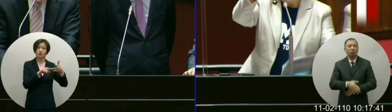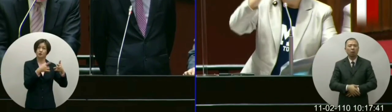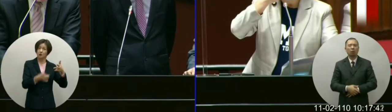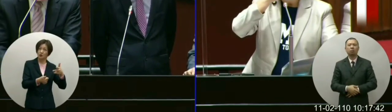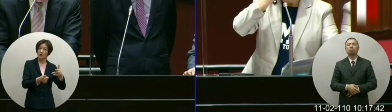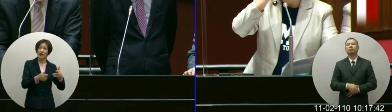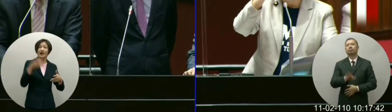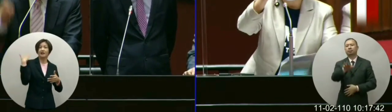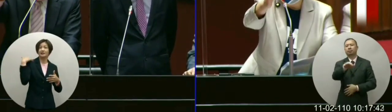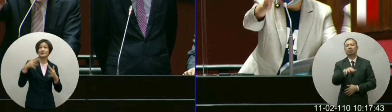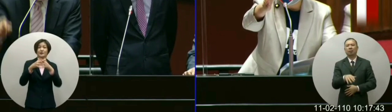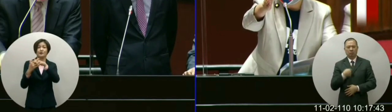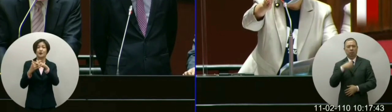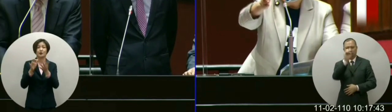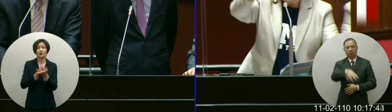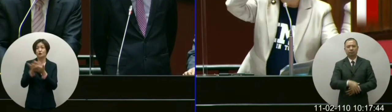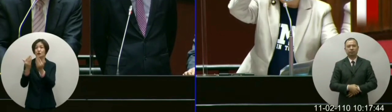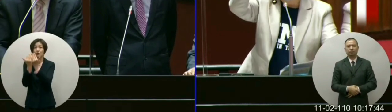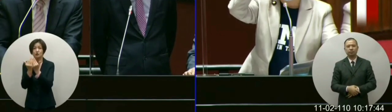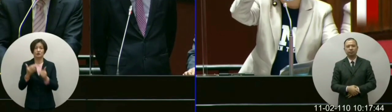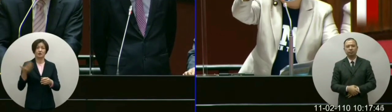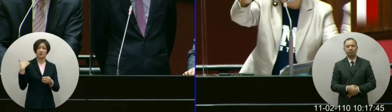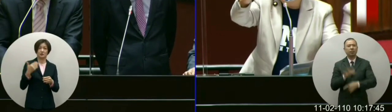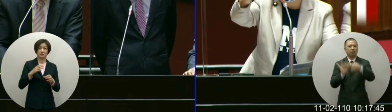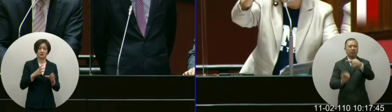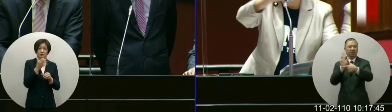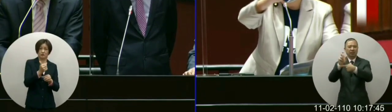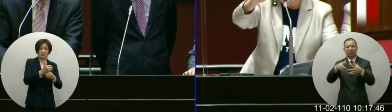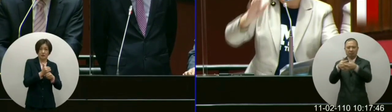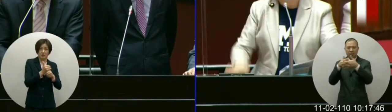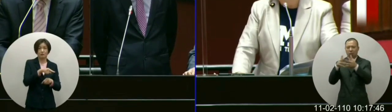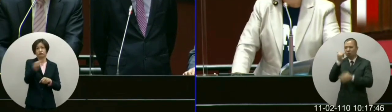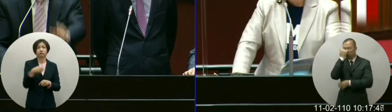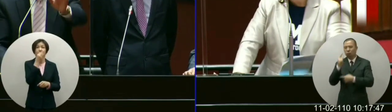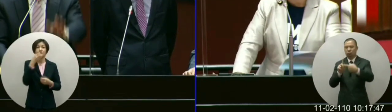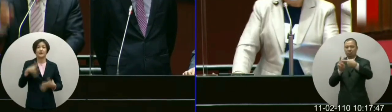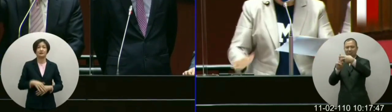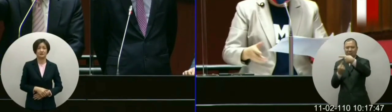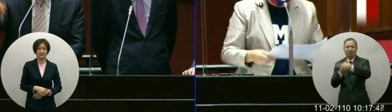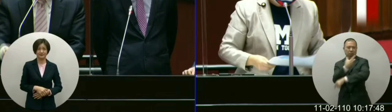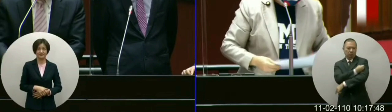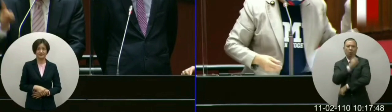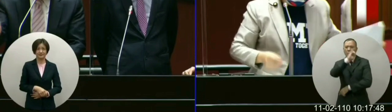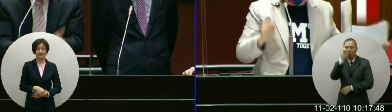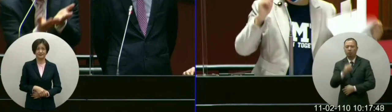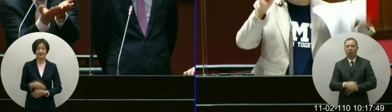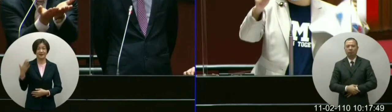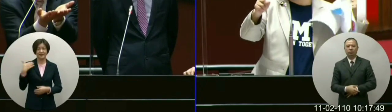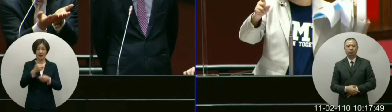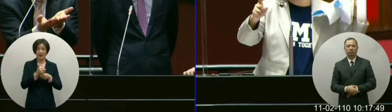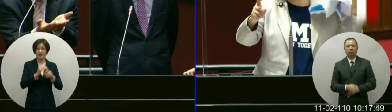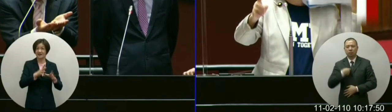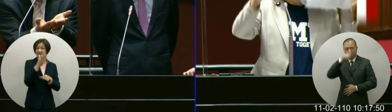都吃了解的时候本席告诉你八成的美国猪肉是没有莱安的所以院长马英九